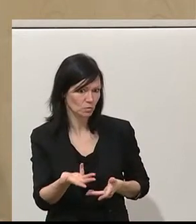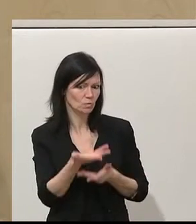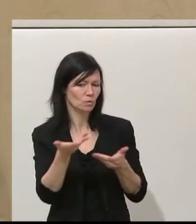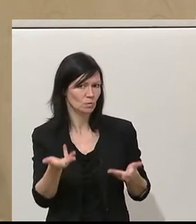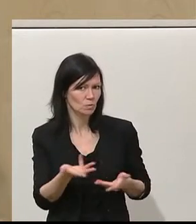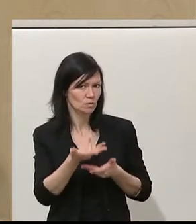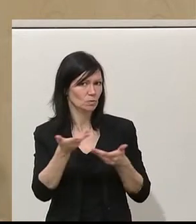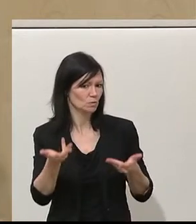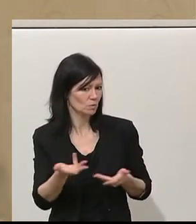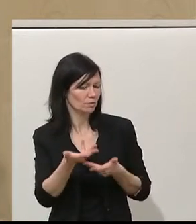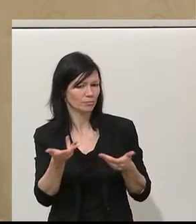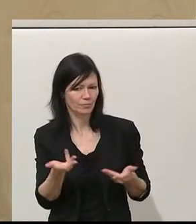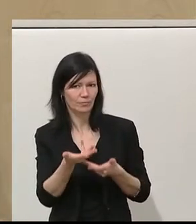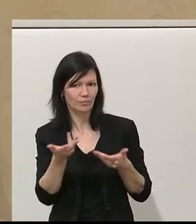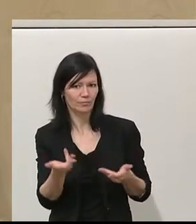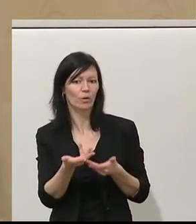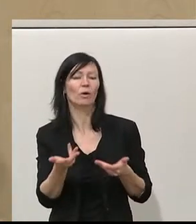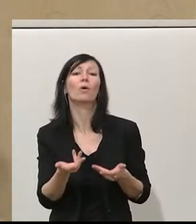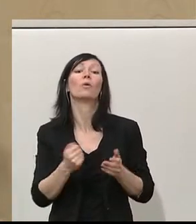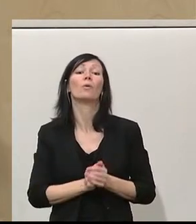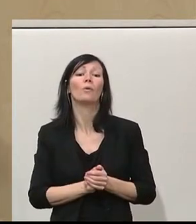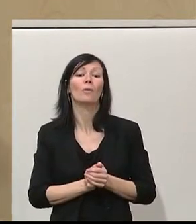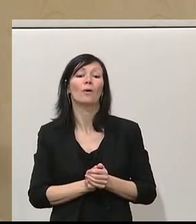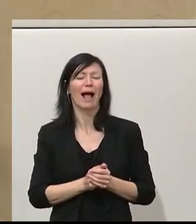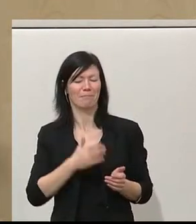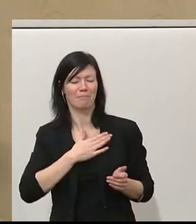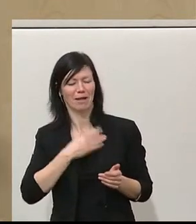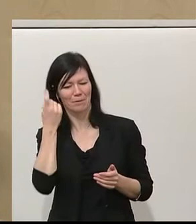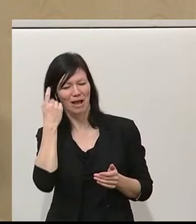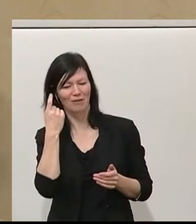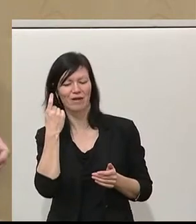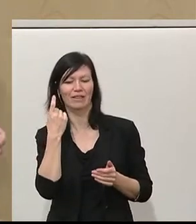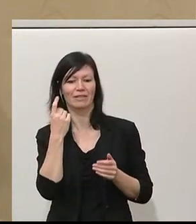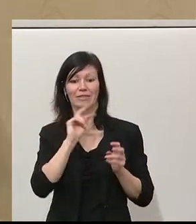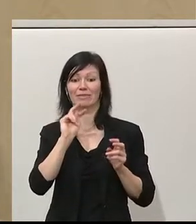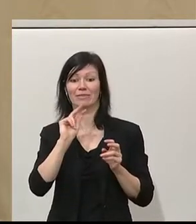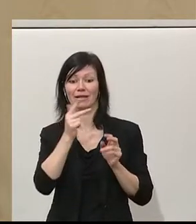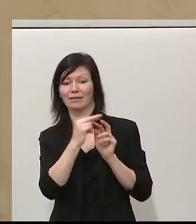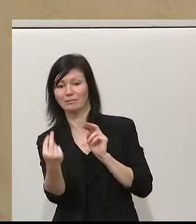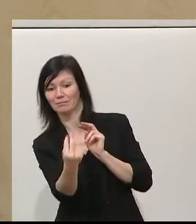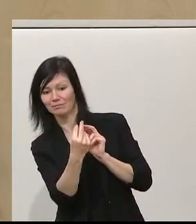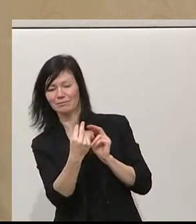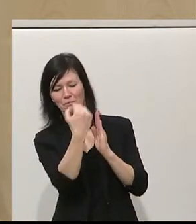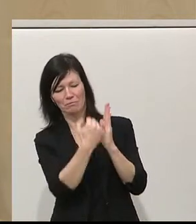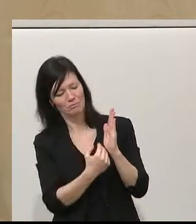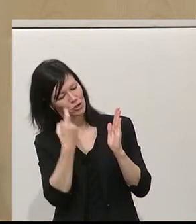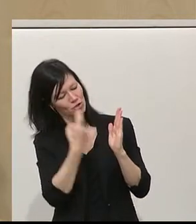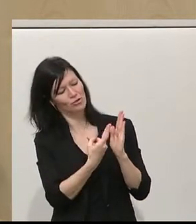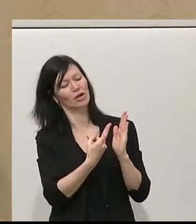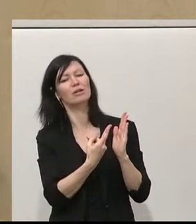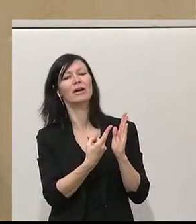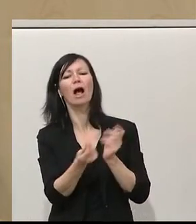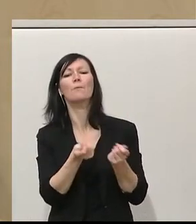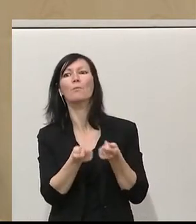in irgendeiner anderen Art und Weise unter den Tisch gefallen. Was ich am spannendsten finde, ist, wenn man sich ein Regierungsprogramm so durchliest und sich Positionen von